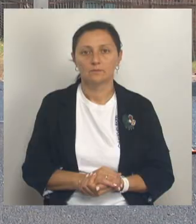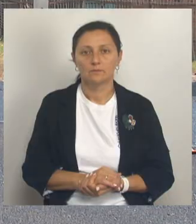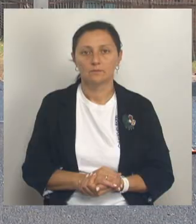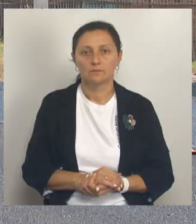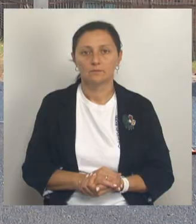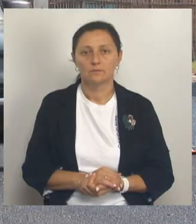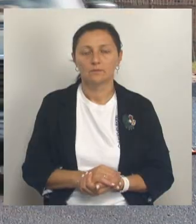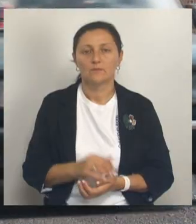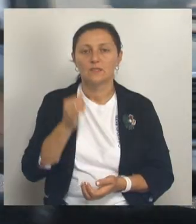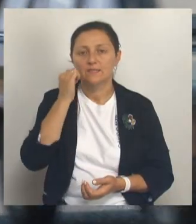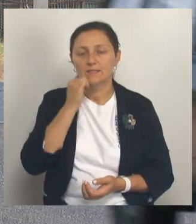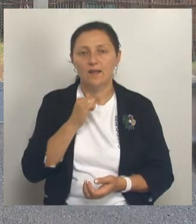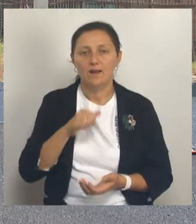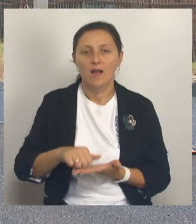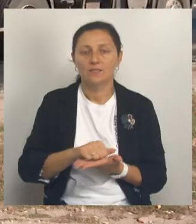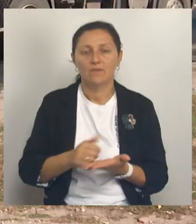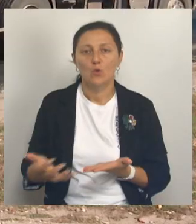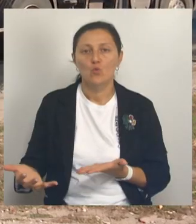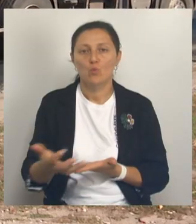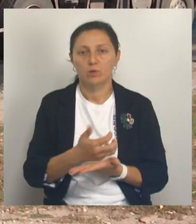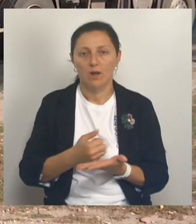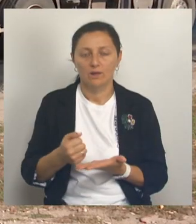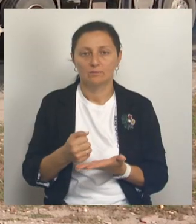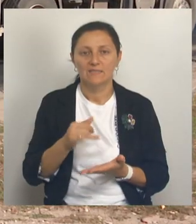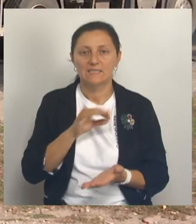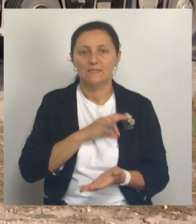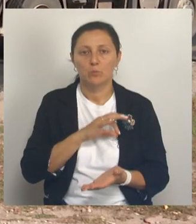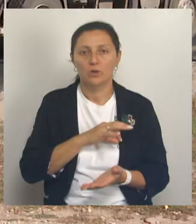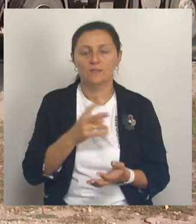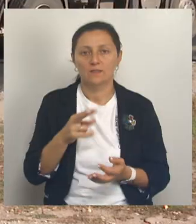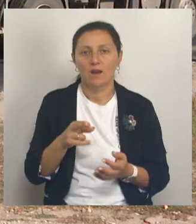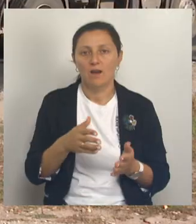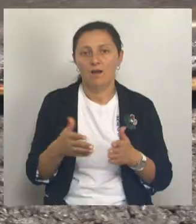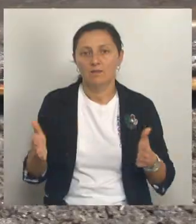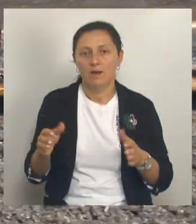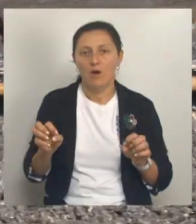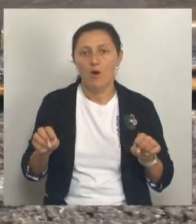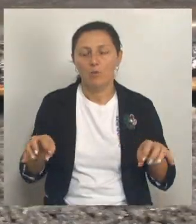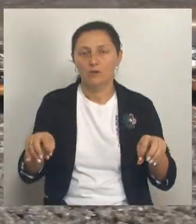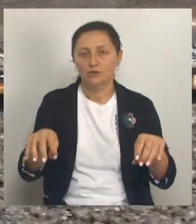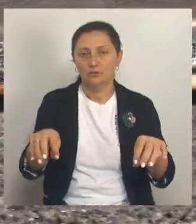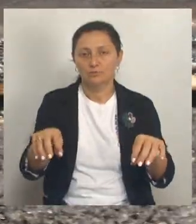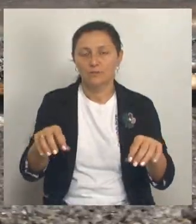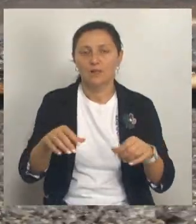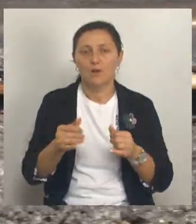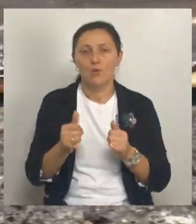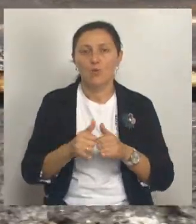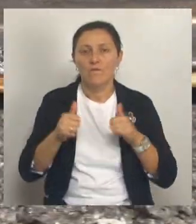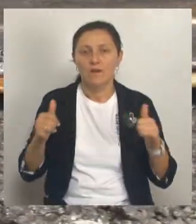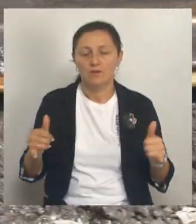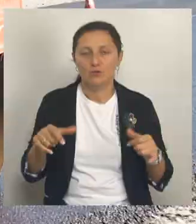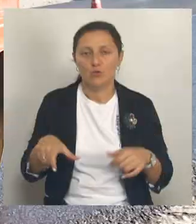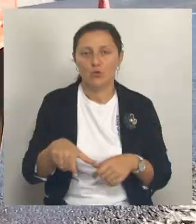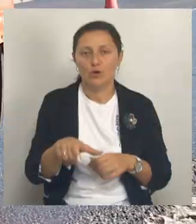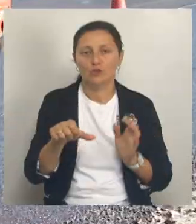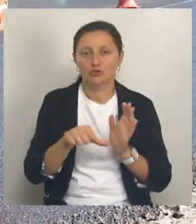Старый асфальт убрали фрезой и использовали для укрепления обочины. С помощью экскаватора и щебнеукладчика расширили проезжую часть